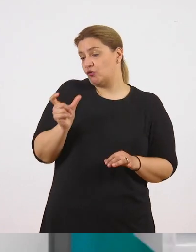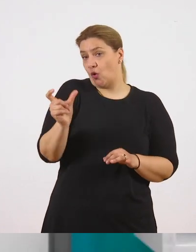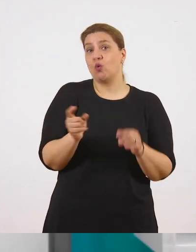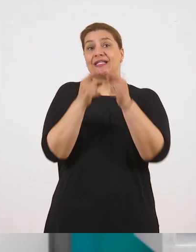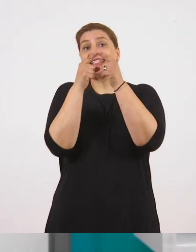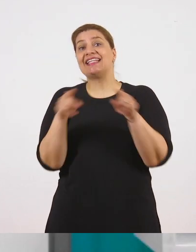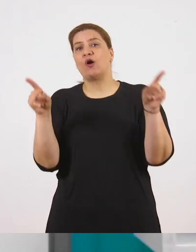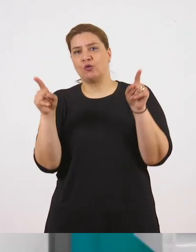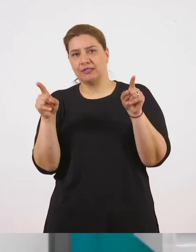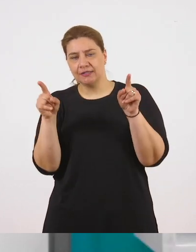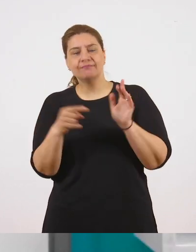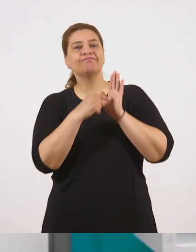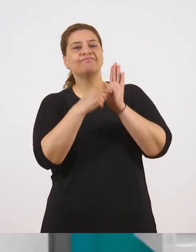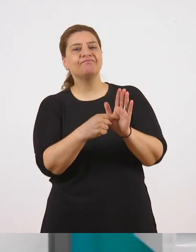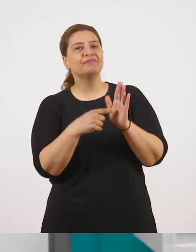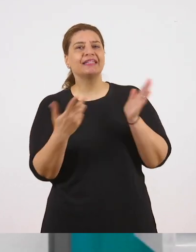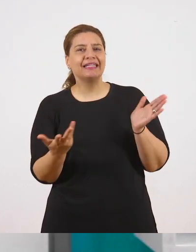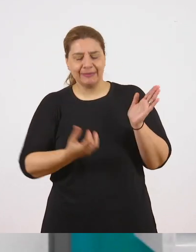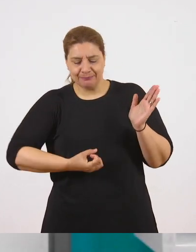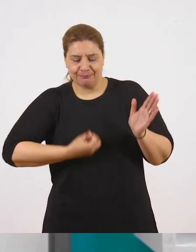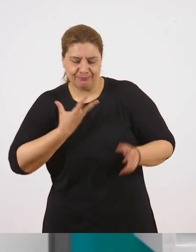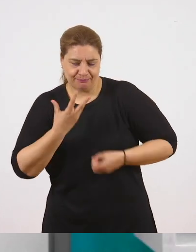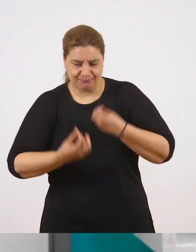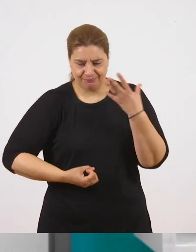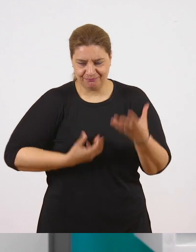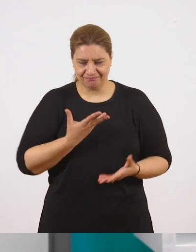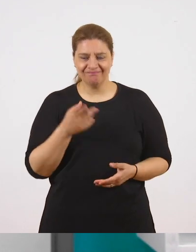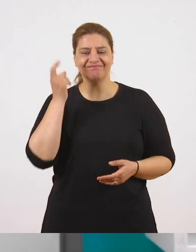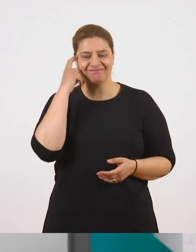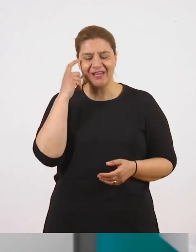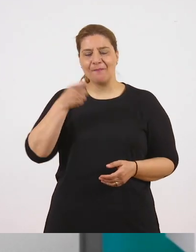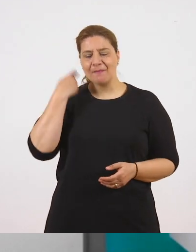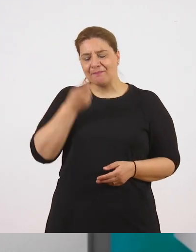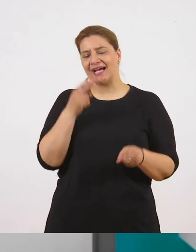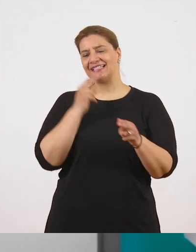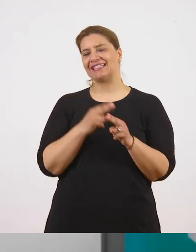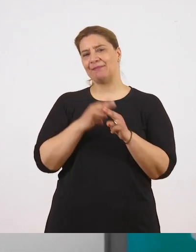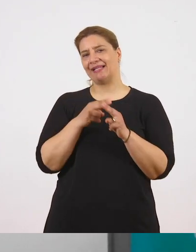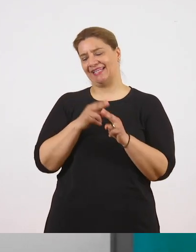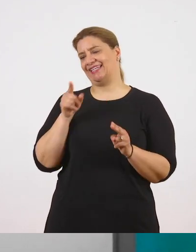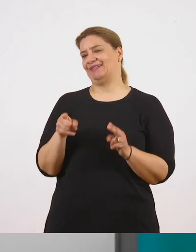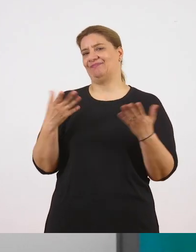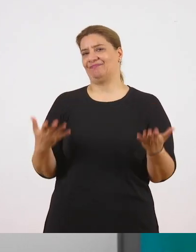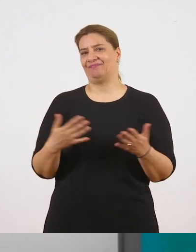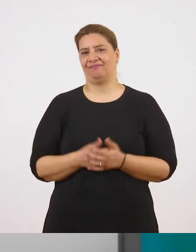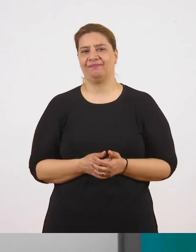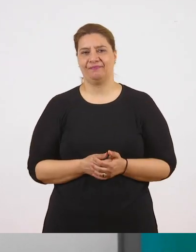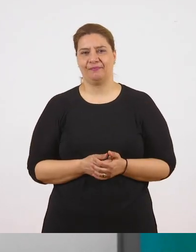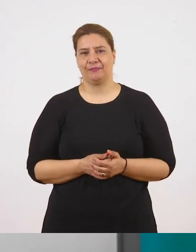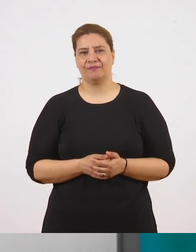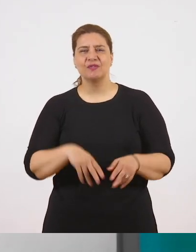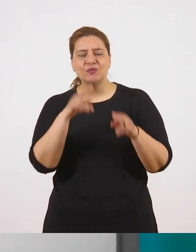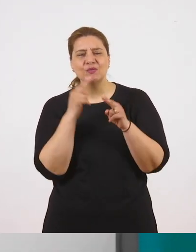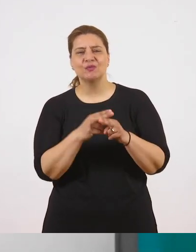μας αποκαλύπτει πόσο σημαντική είναι η μητέρα της για αυτήν. Είναι μια πολύ